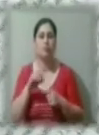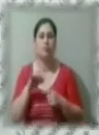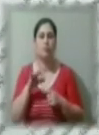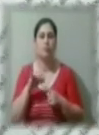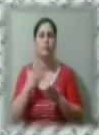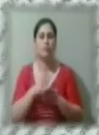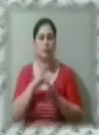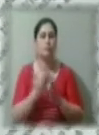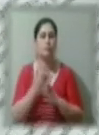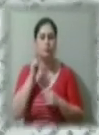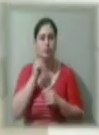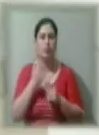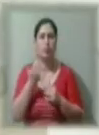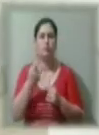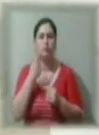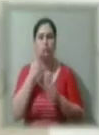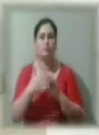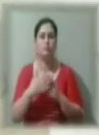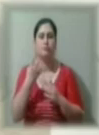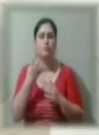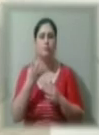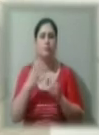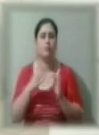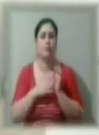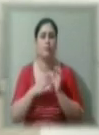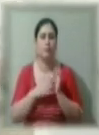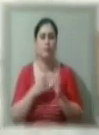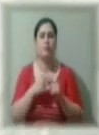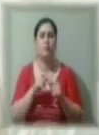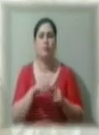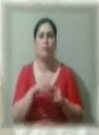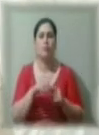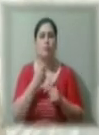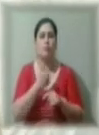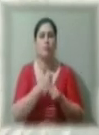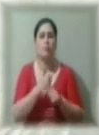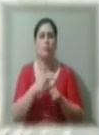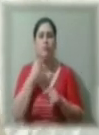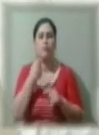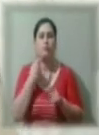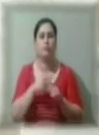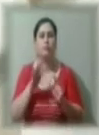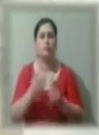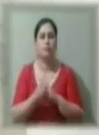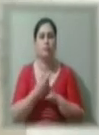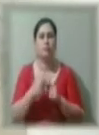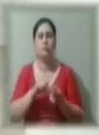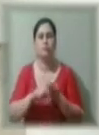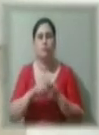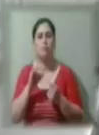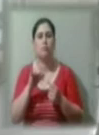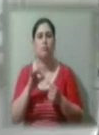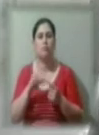Їх наразі близько 900. Головний лікар обласної інфекційної лікарні говорить, що у разі виявлення зараження коронавірусом пацієнтів